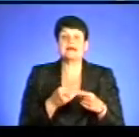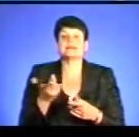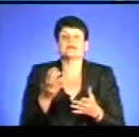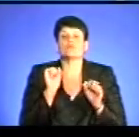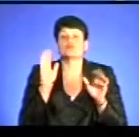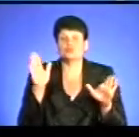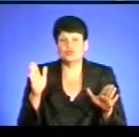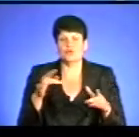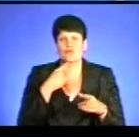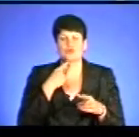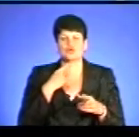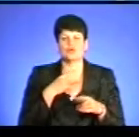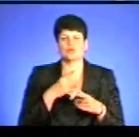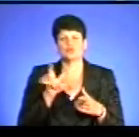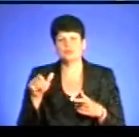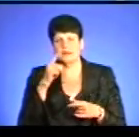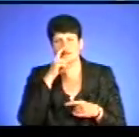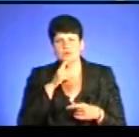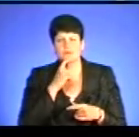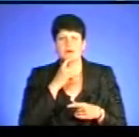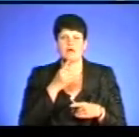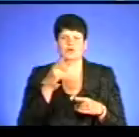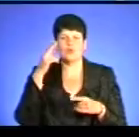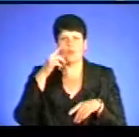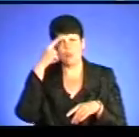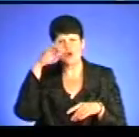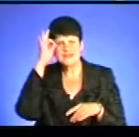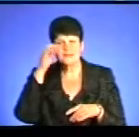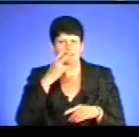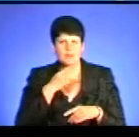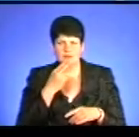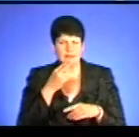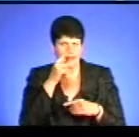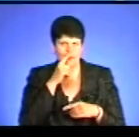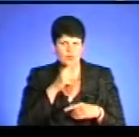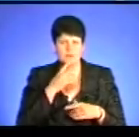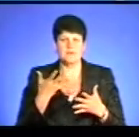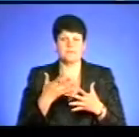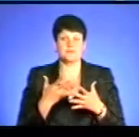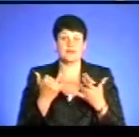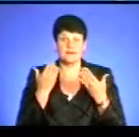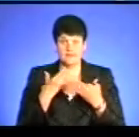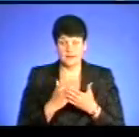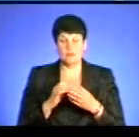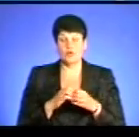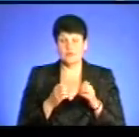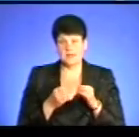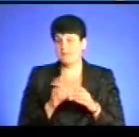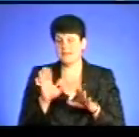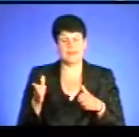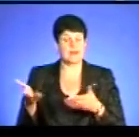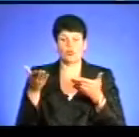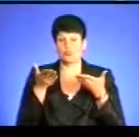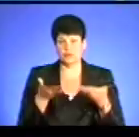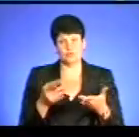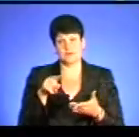не була в курсі, громада не була в курсі, організатори. Ми повідомляємо. Є проблема, є артист, які гостролюють. Ми не рекомендуємо їм виступати